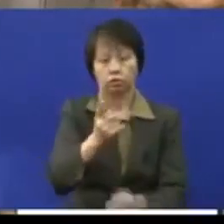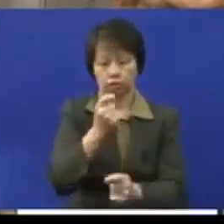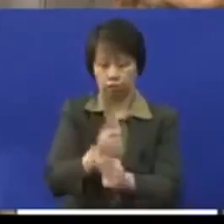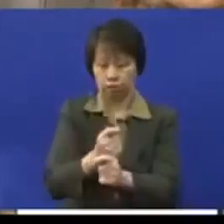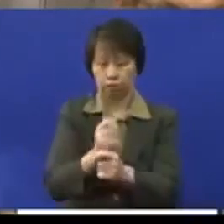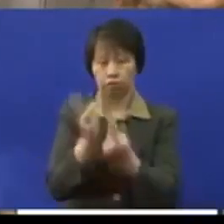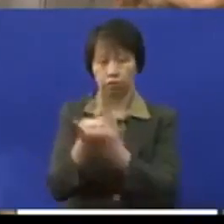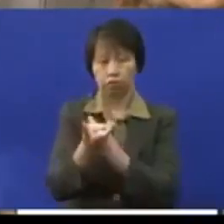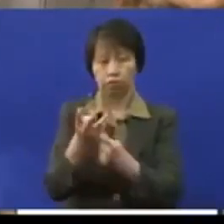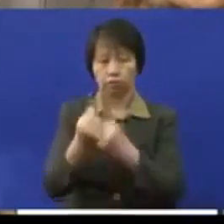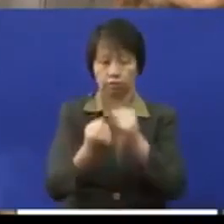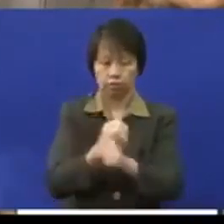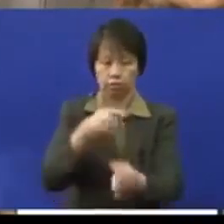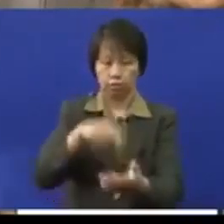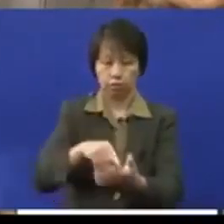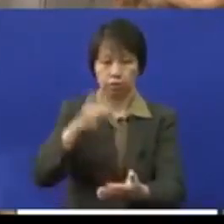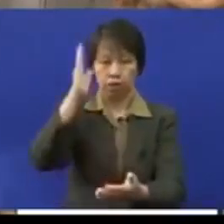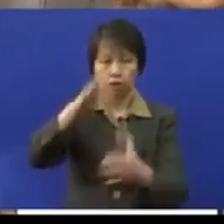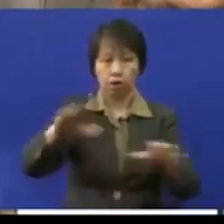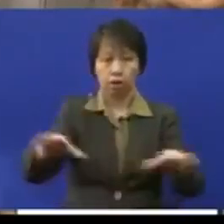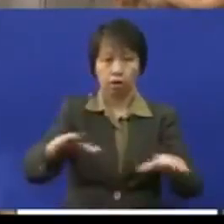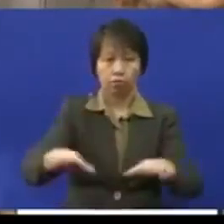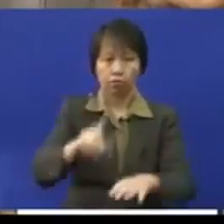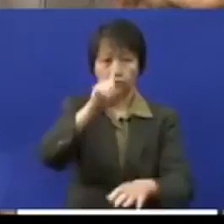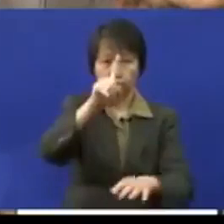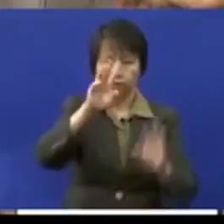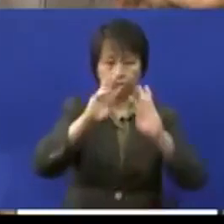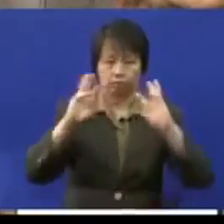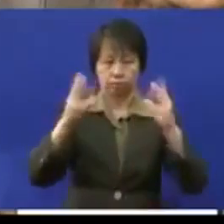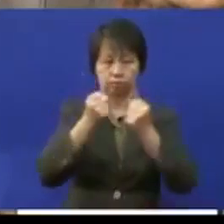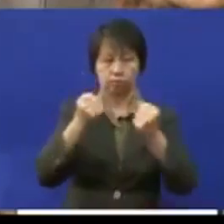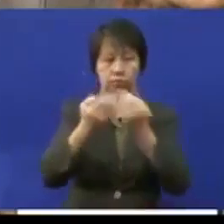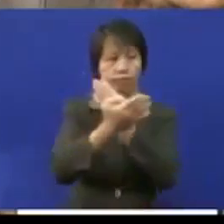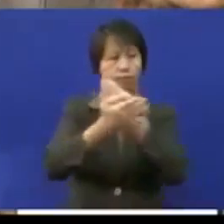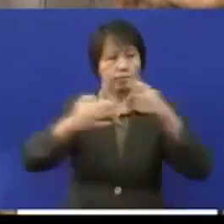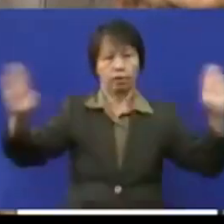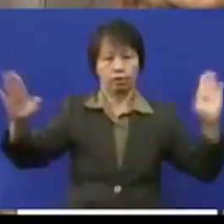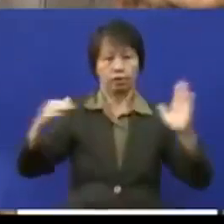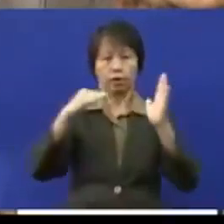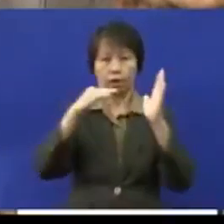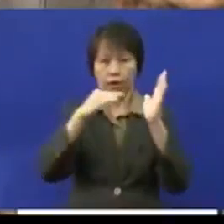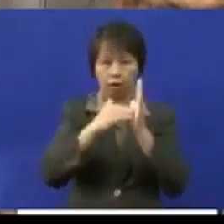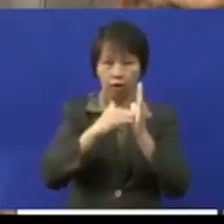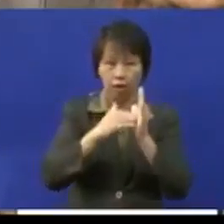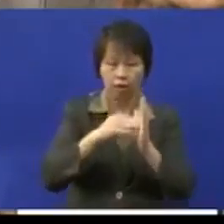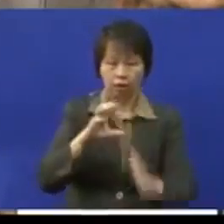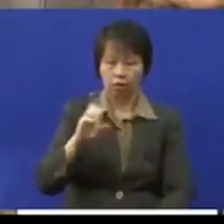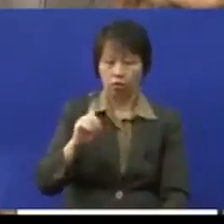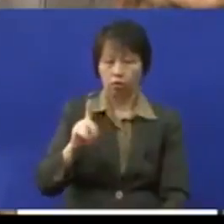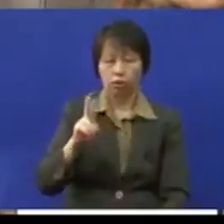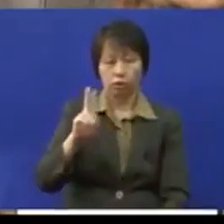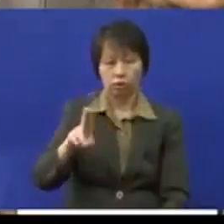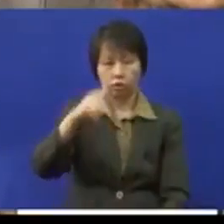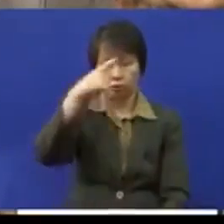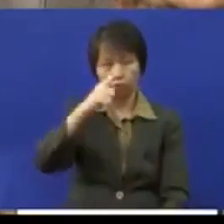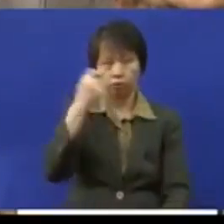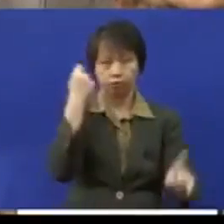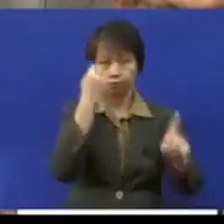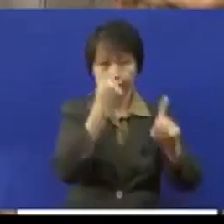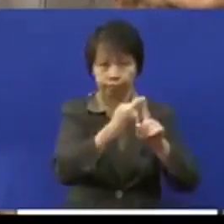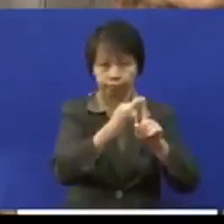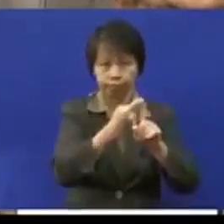pada tahun ini akan menjalankan satu bengkel bebas halangan OKU atau universal design bagi tujuan